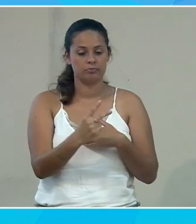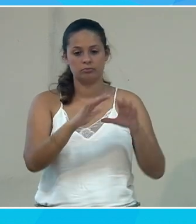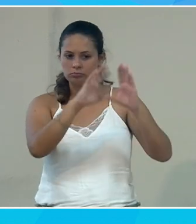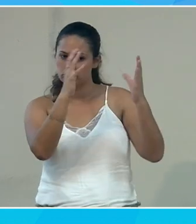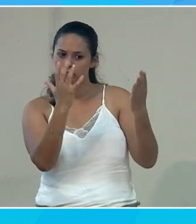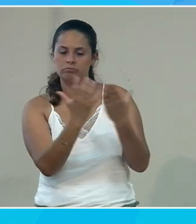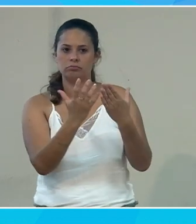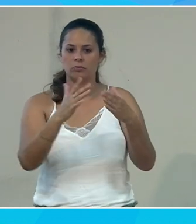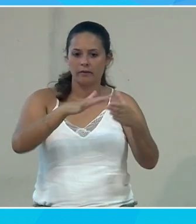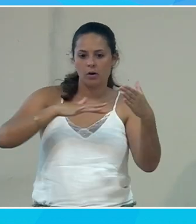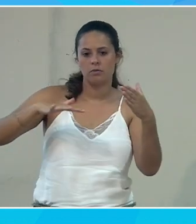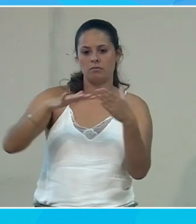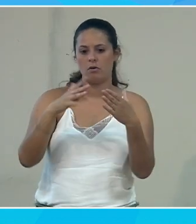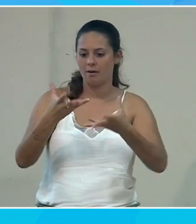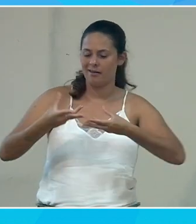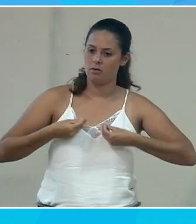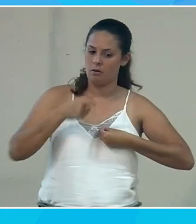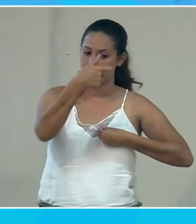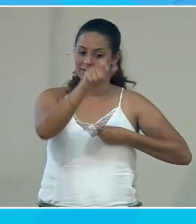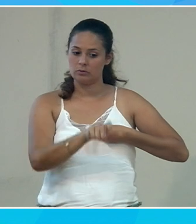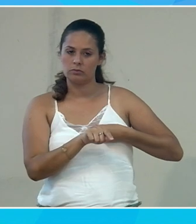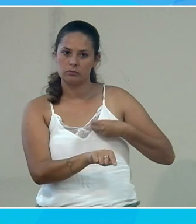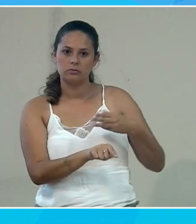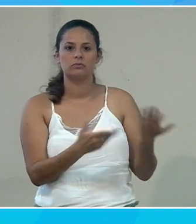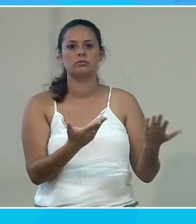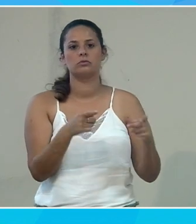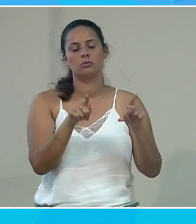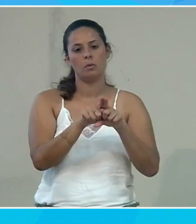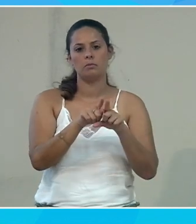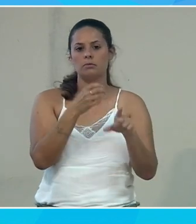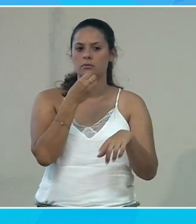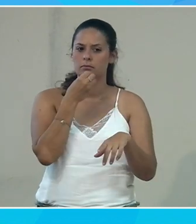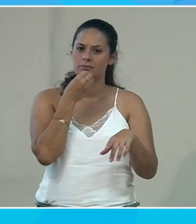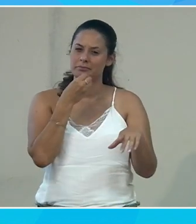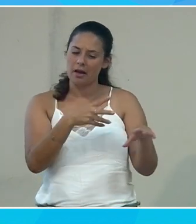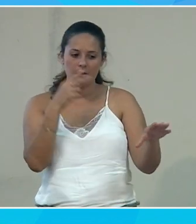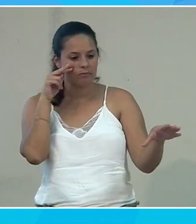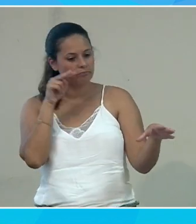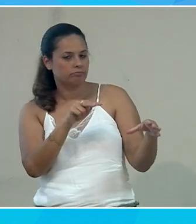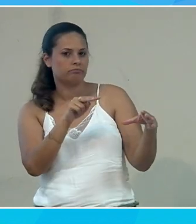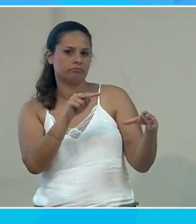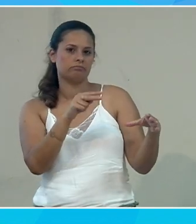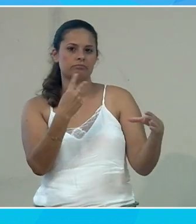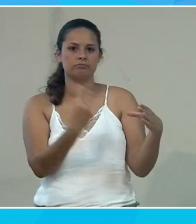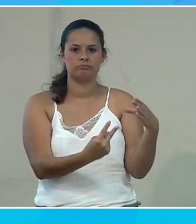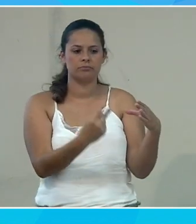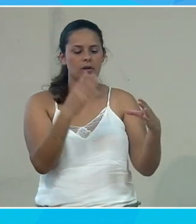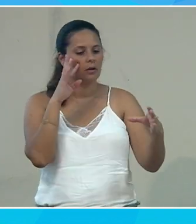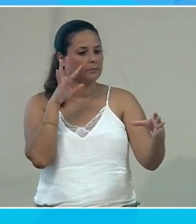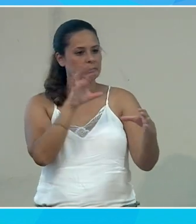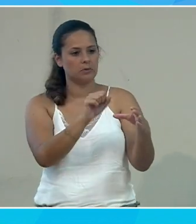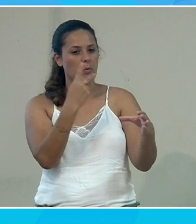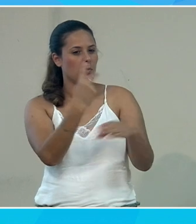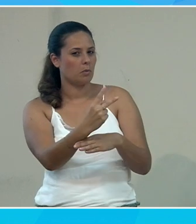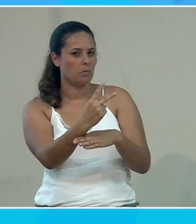de l'environnement dans lequel on va accueillir cette personne a bien un regard bienveillant et donc il faut changer la perception, il faut